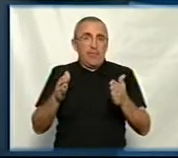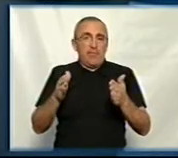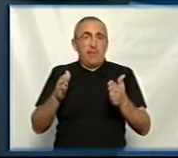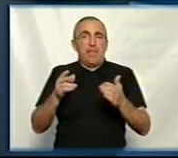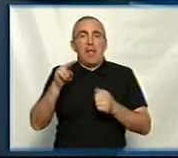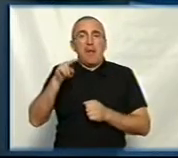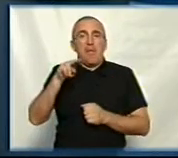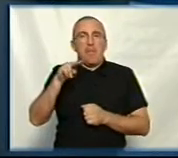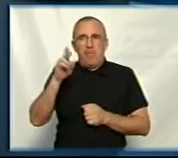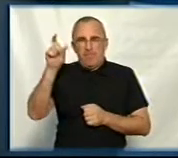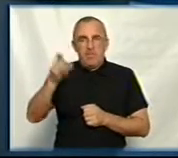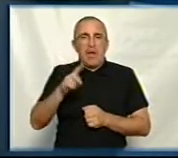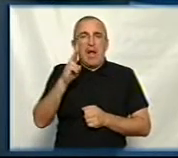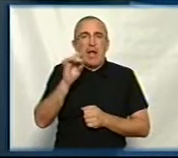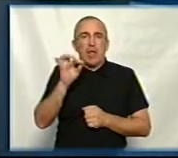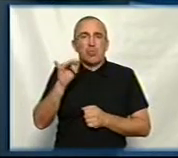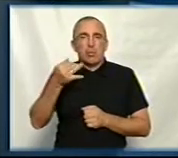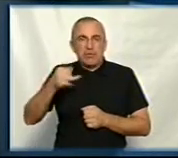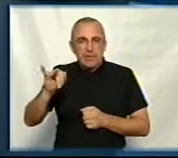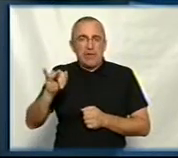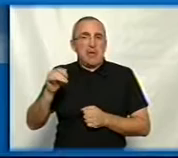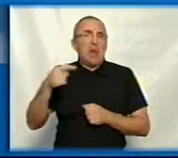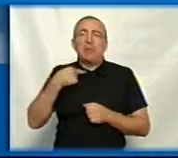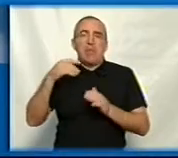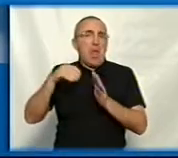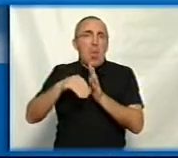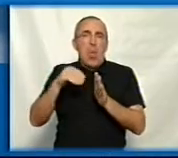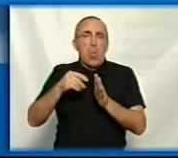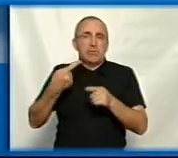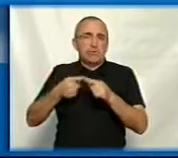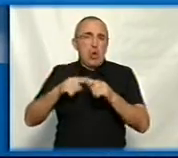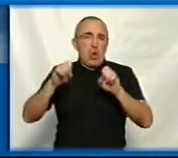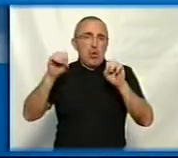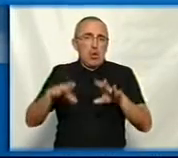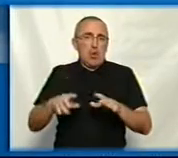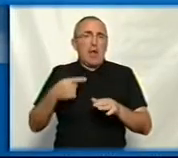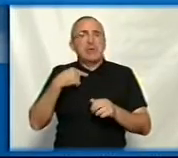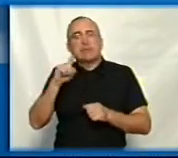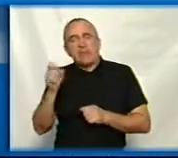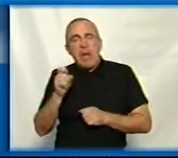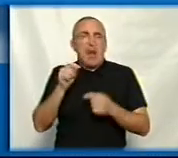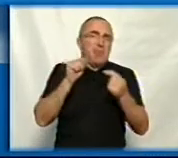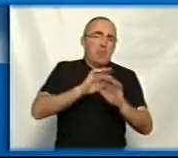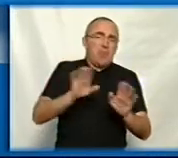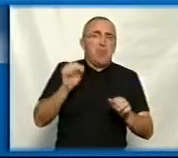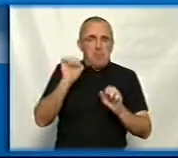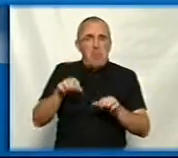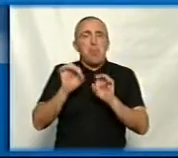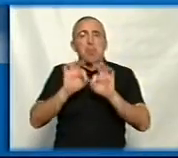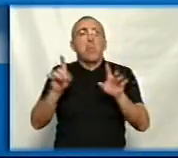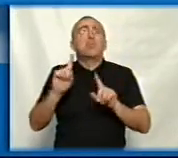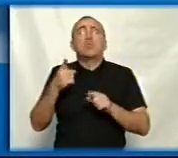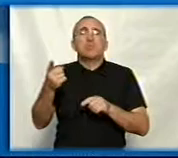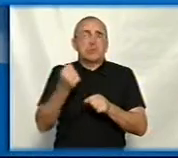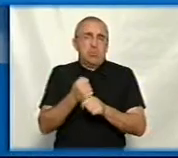Краснокутський, і ви, Катерина, не голосували за це рішення. Тобто, немає голосу ні за, ні проти. Ви можете пояснити, чому